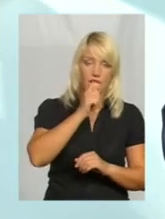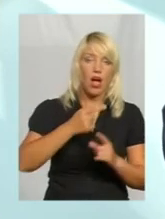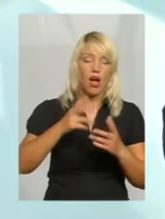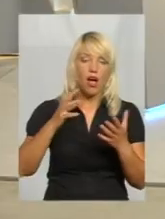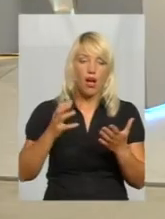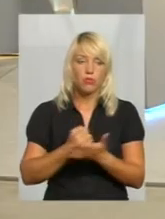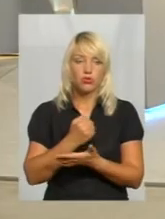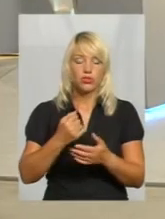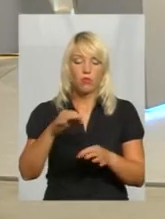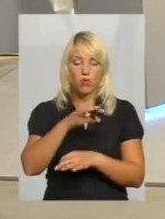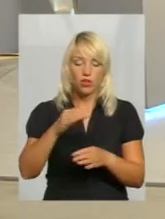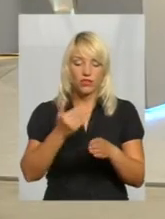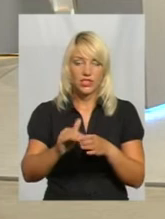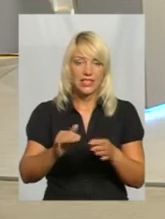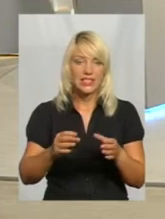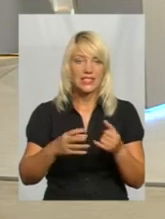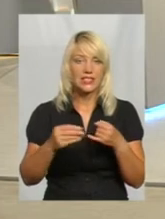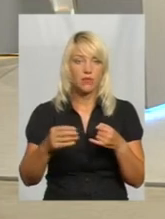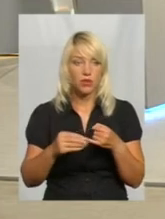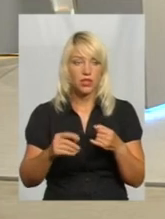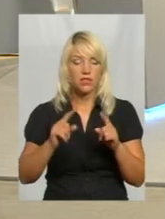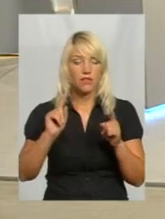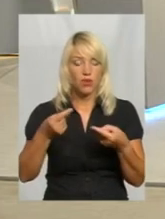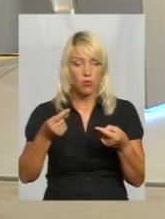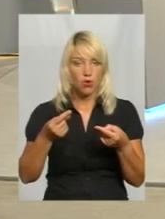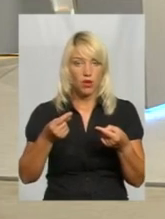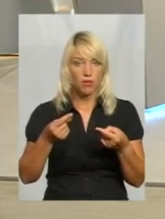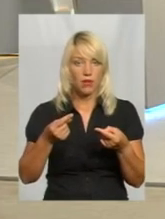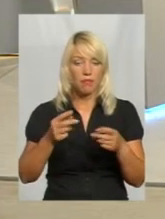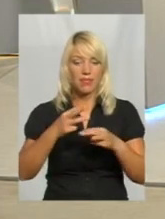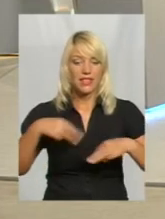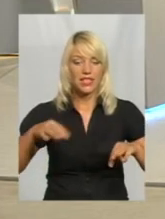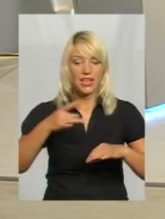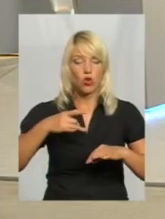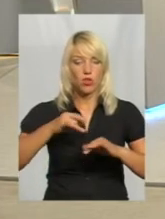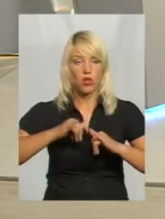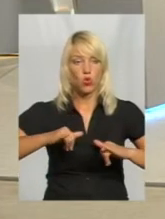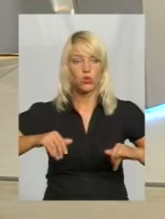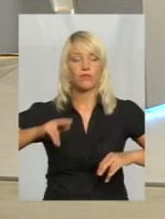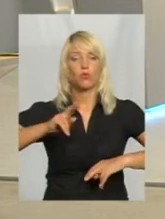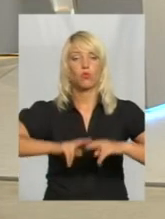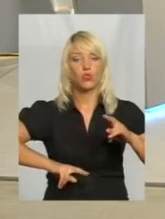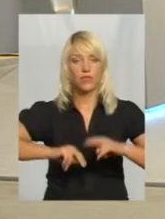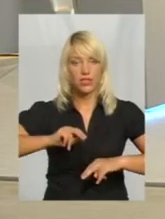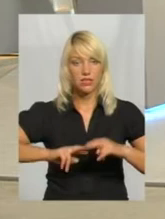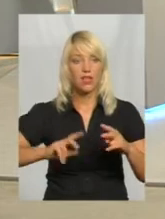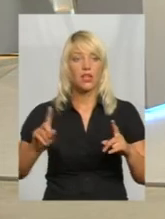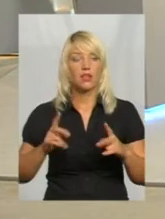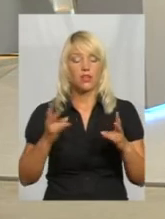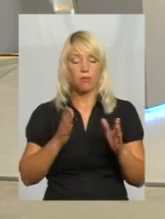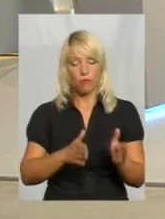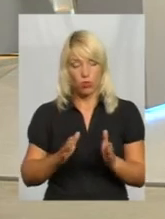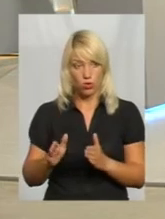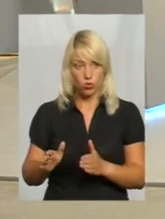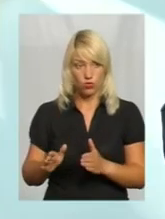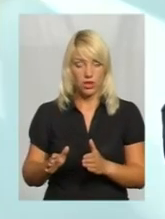виділенням зівлі, з вимогами Міністерства регіонального розвитку та будівництва, які треба було впорядкувати